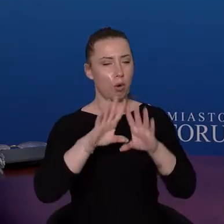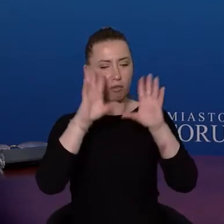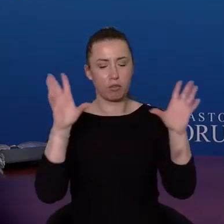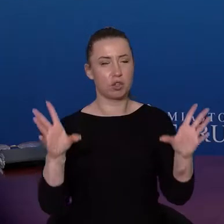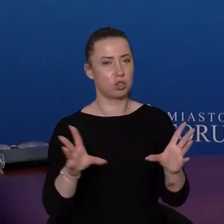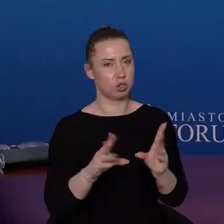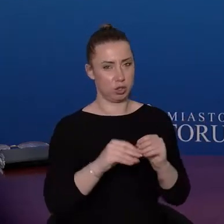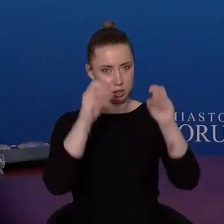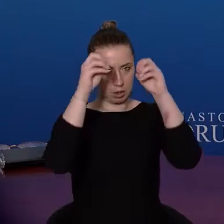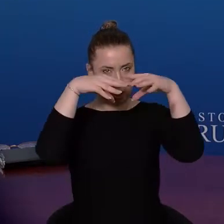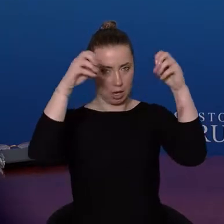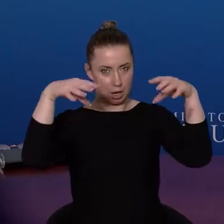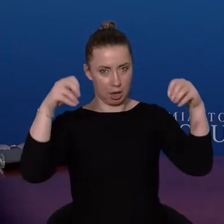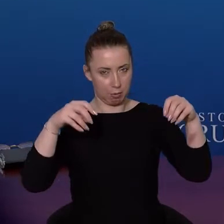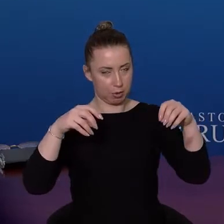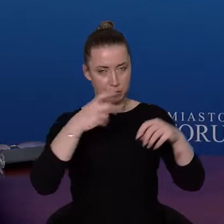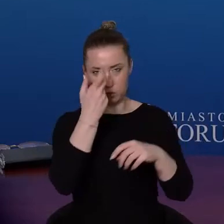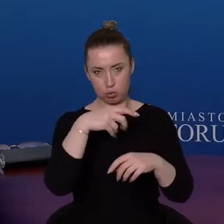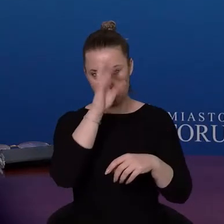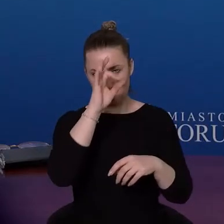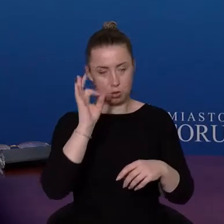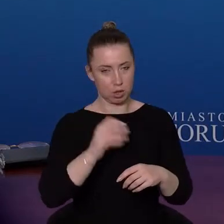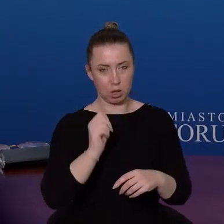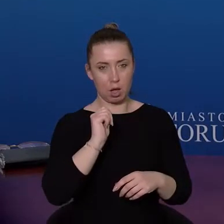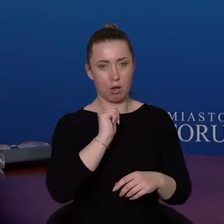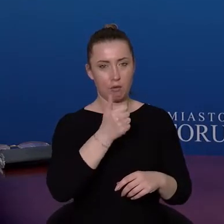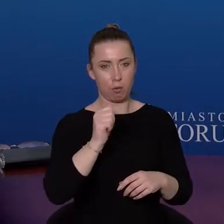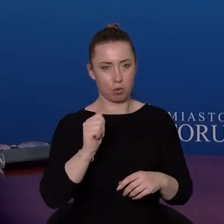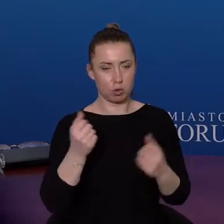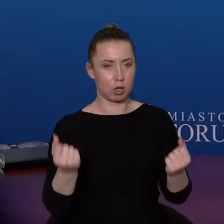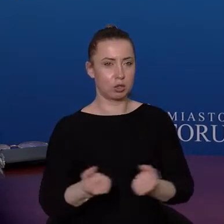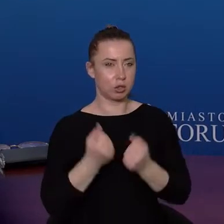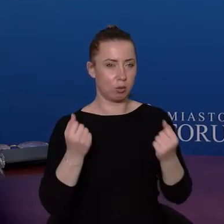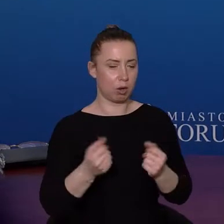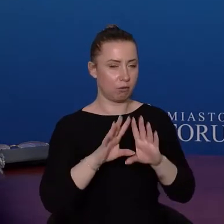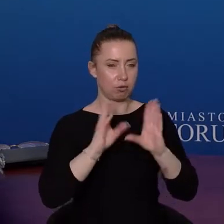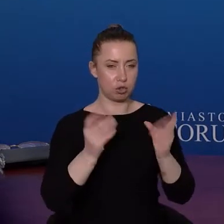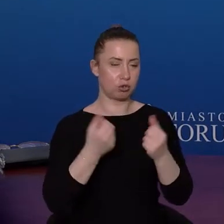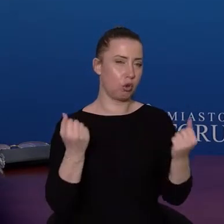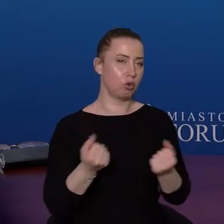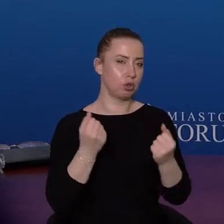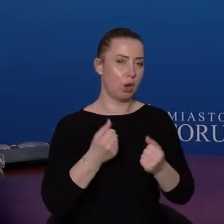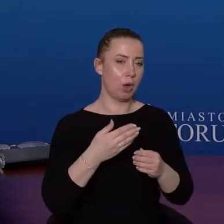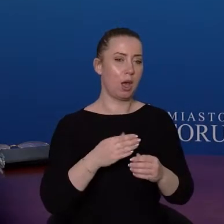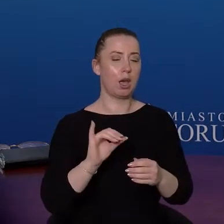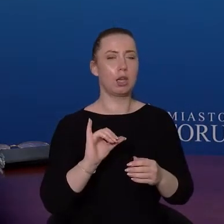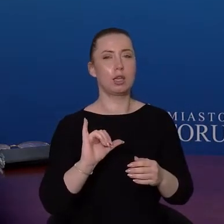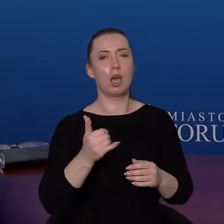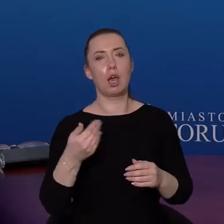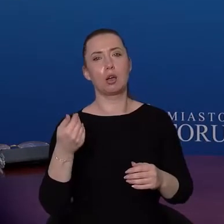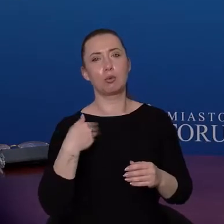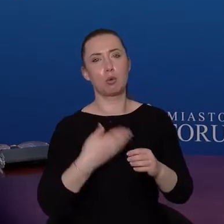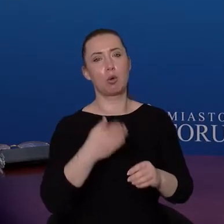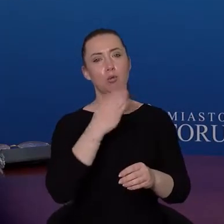włączona i one oświetlają ulicę, tak jak Onegdaj, a więc przed 2020 rokiem.